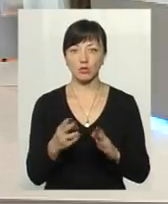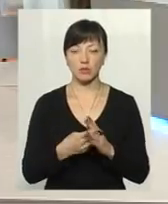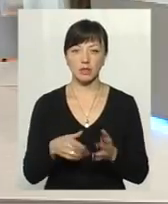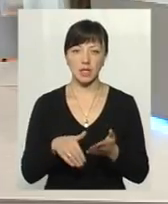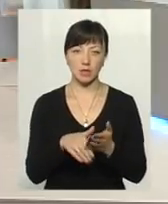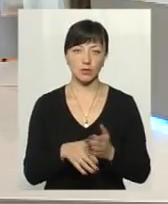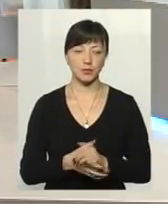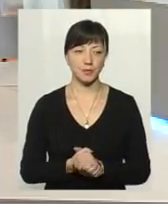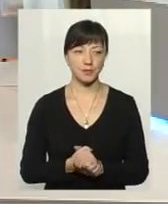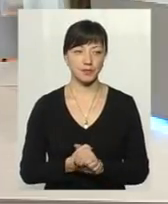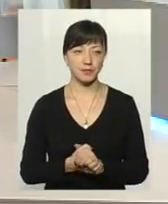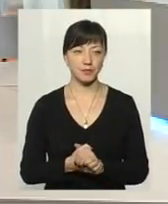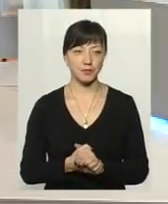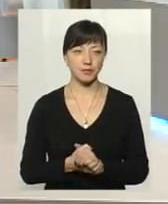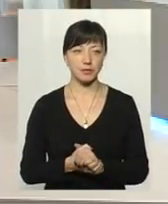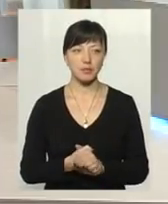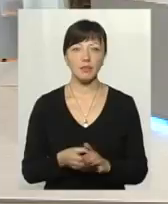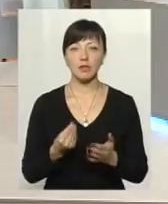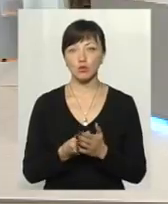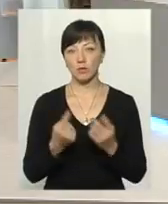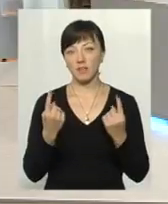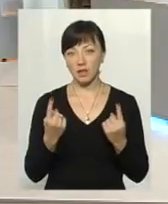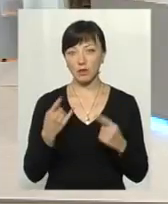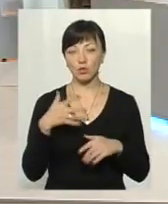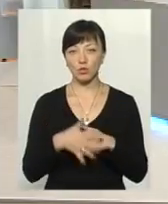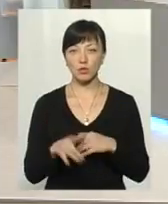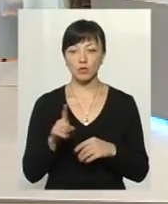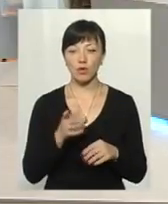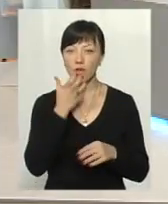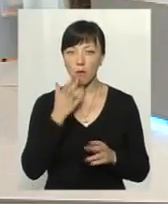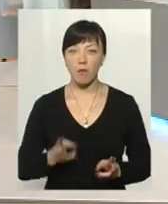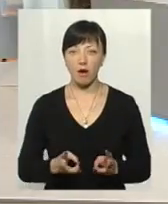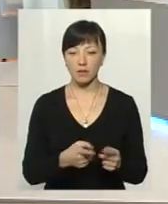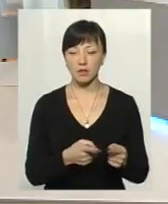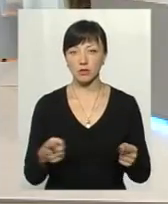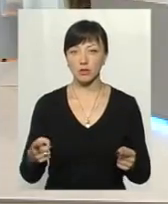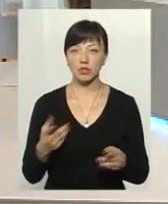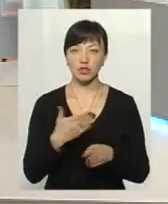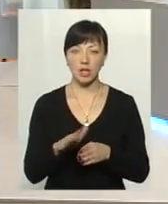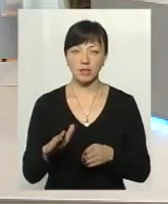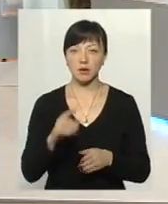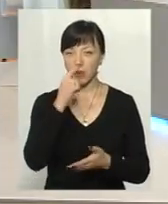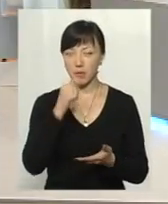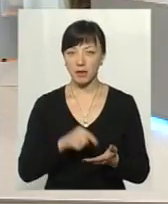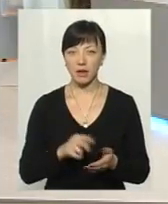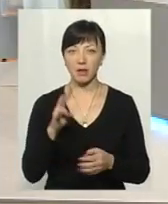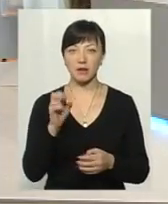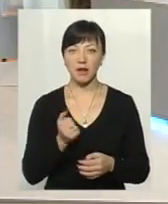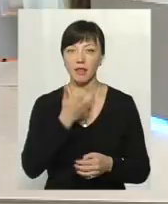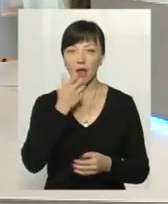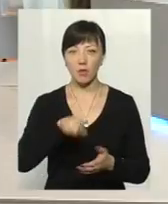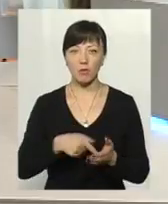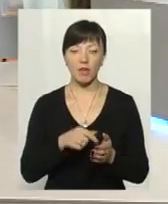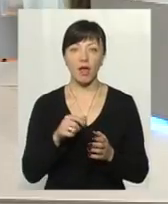субсидії. Суми дуже значні. І розуміємо, що в опалювальний сезон леова частка з них припадає якраз на тепло